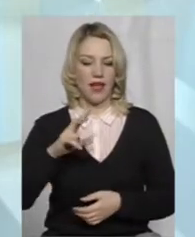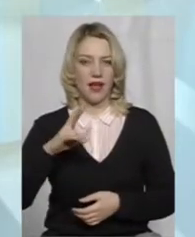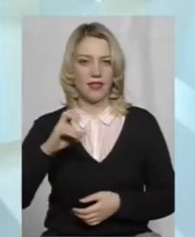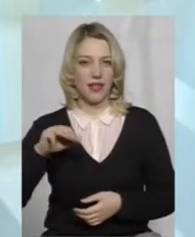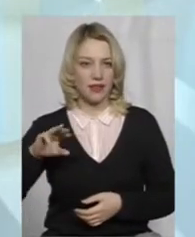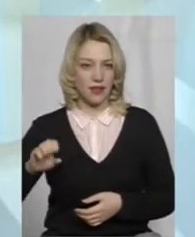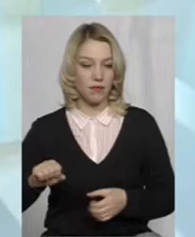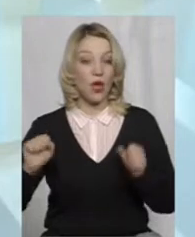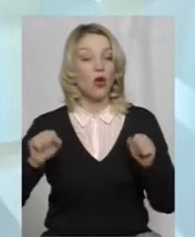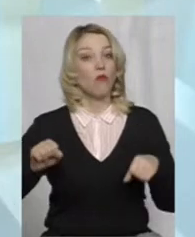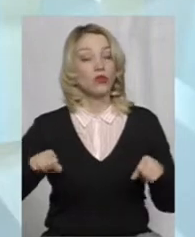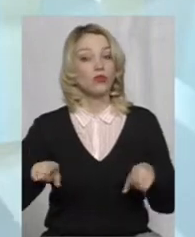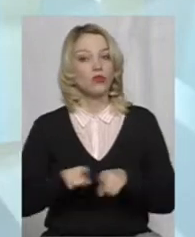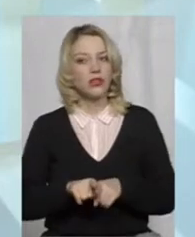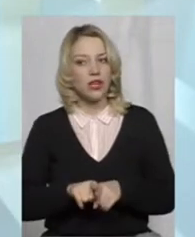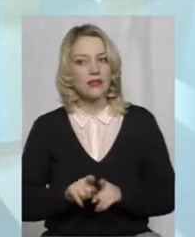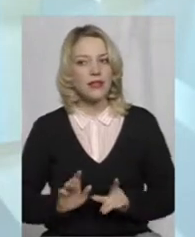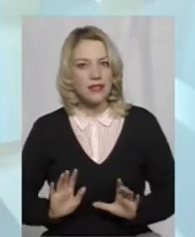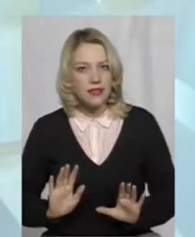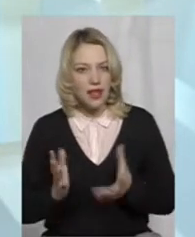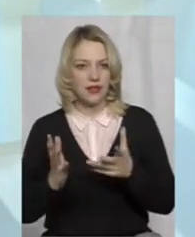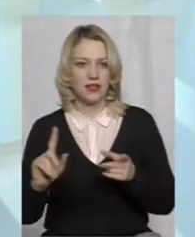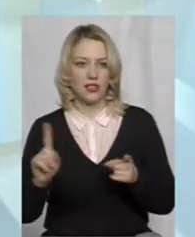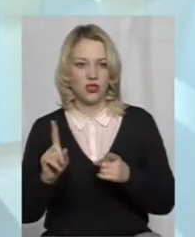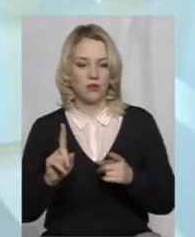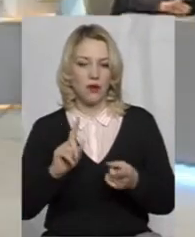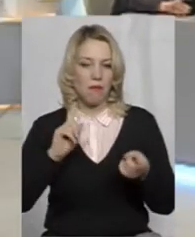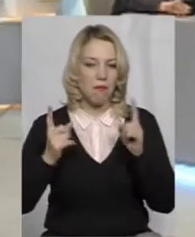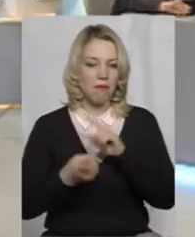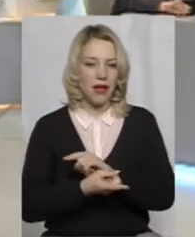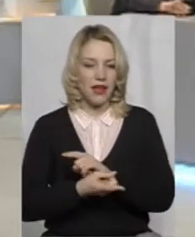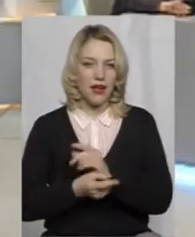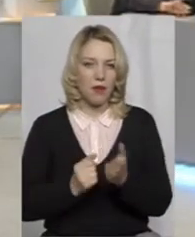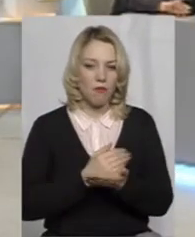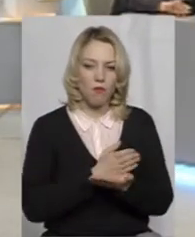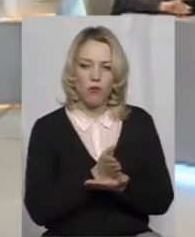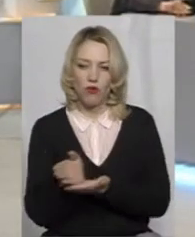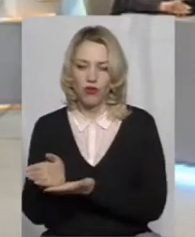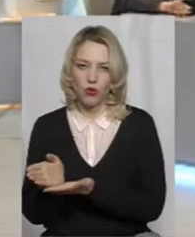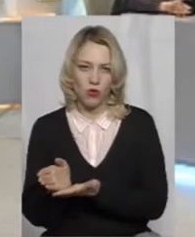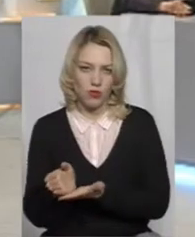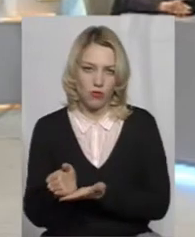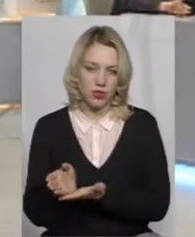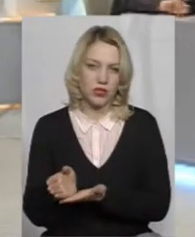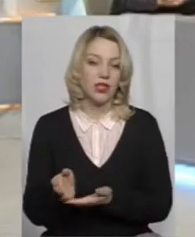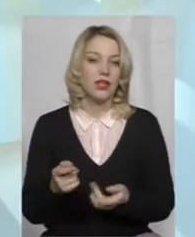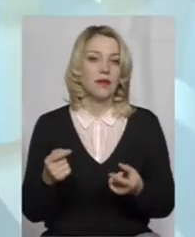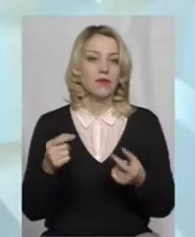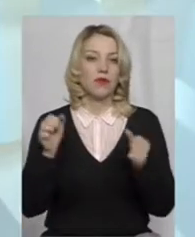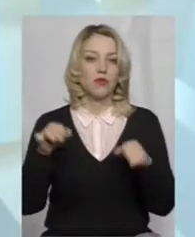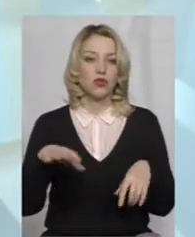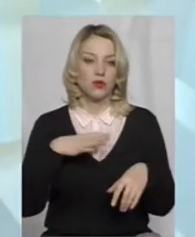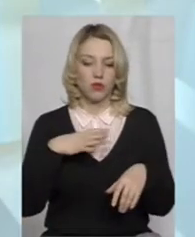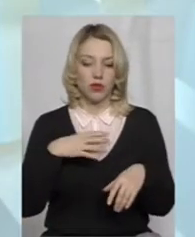так статися, що ми перепрофілюємо цей напрямок. Може ми з